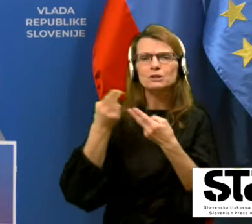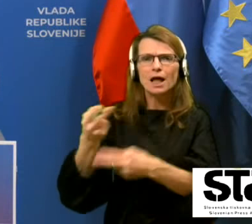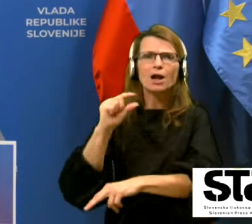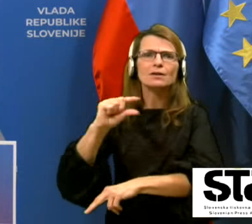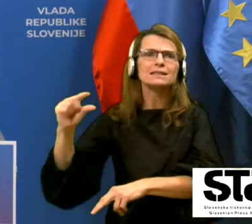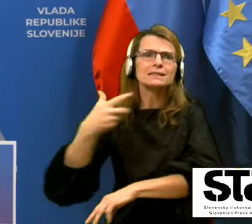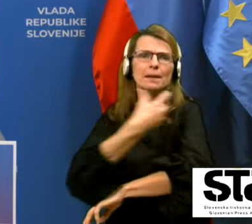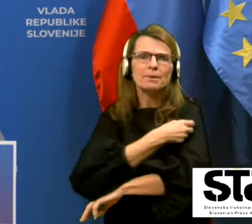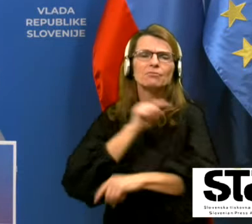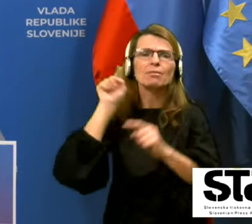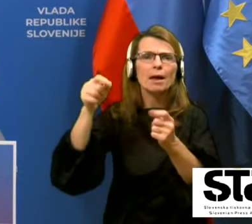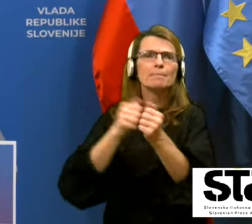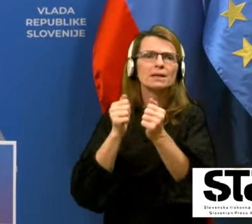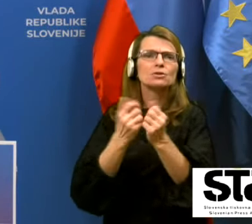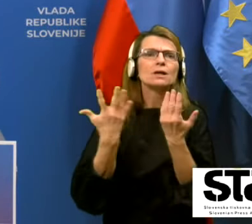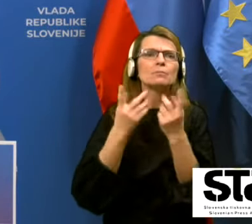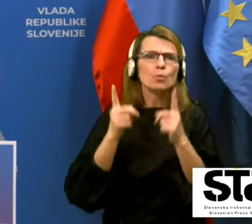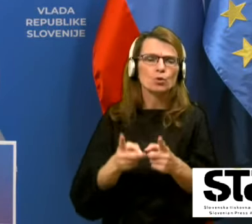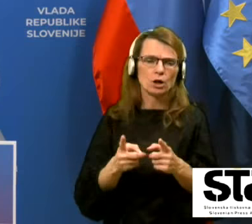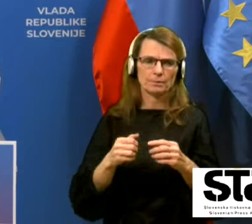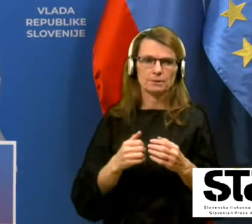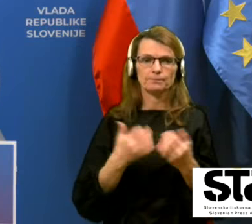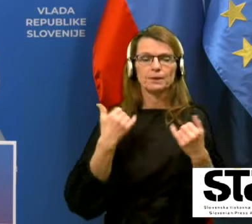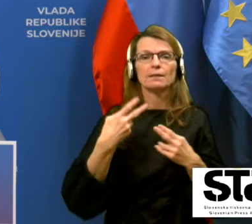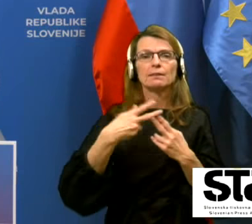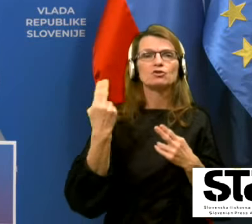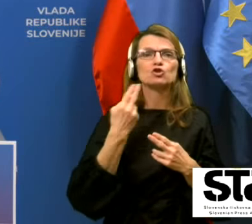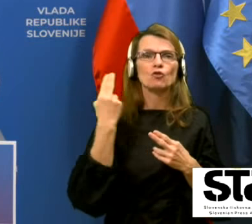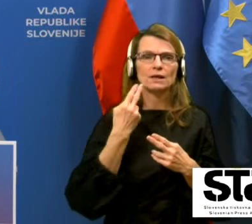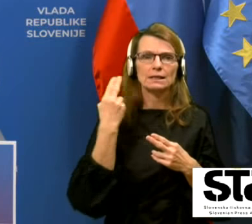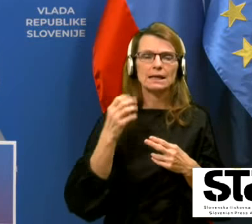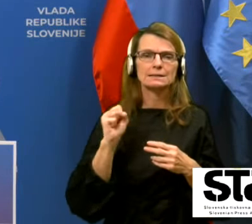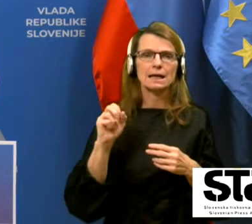Naslednje vprašanje. Gospa Sara Nojbaur za TV Slovenija.